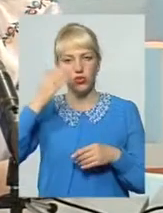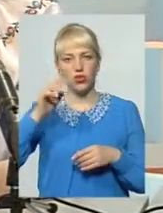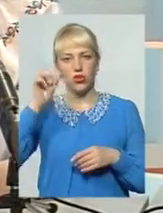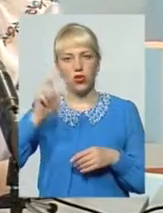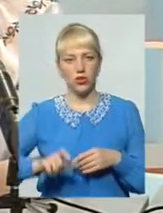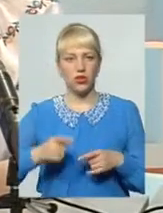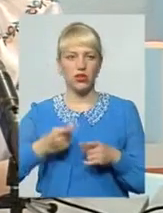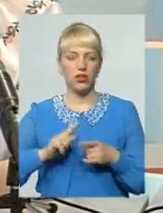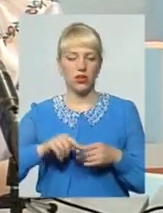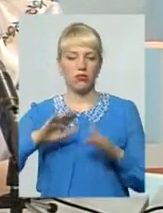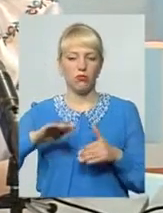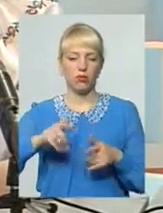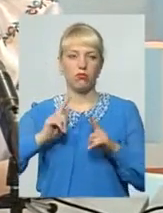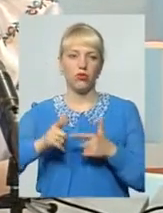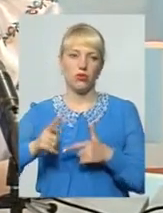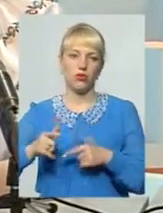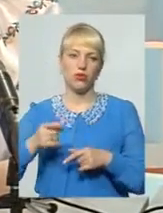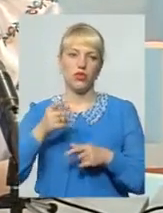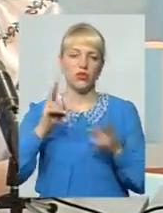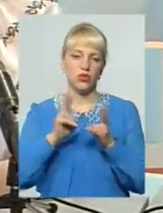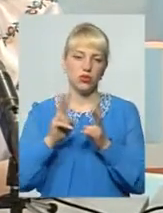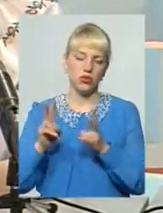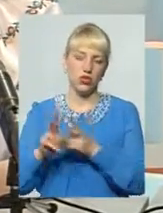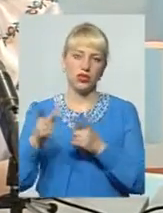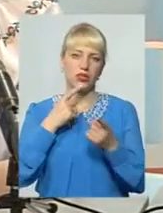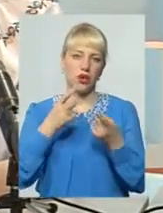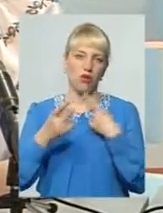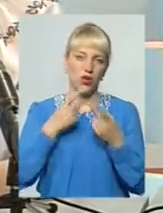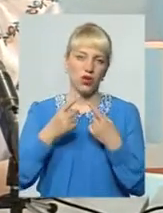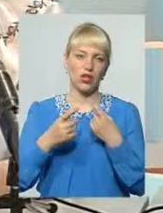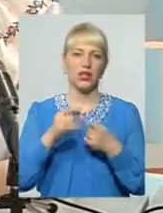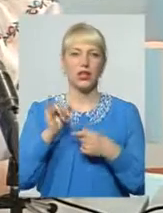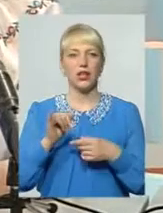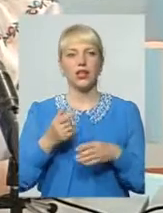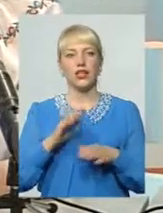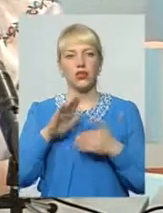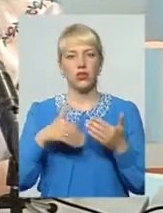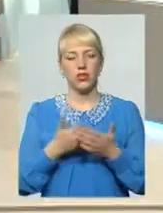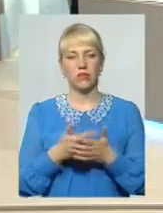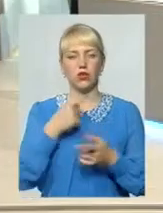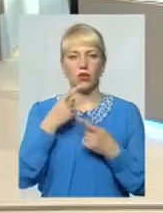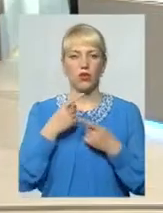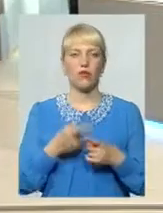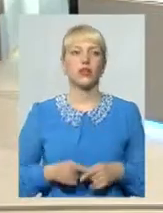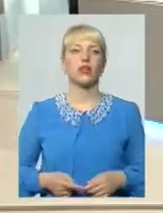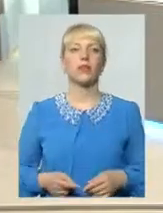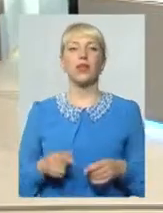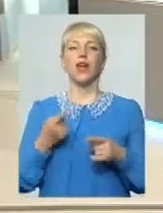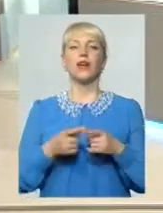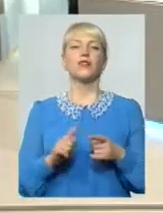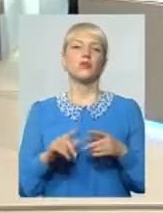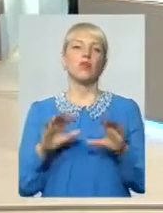Вони потім погоджувалися, зустрічалися, говорили І до сих пір люди телефонують випадку, мабуть, ще